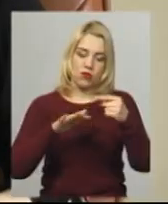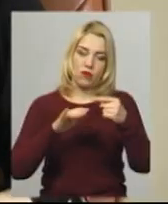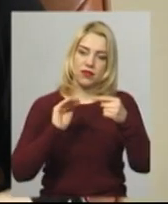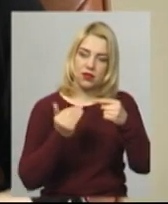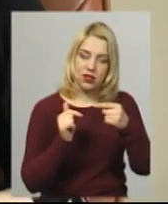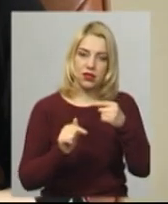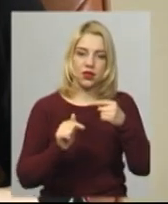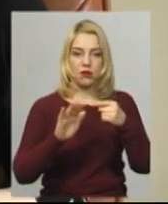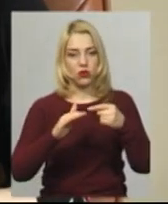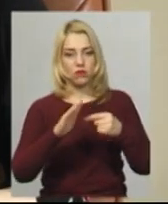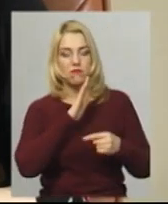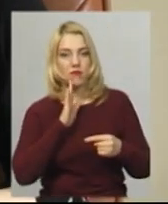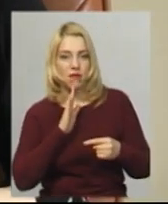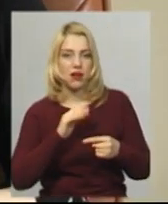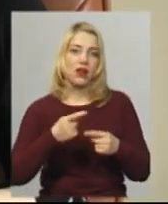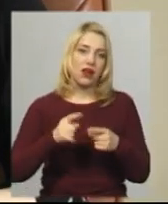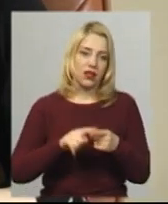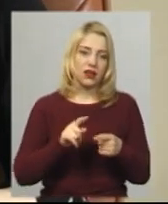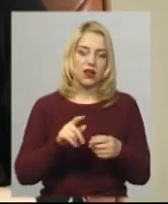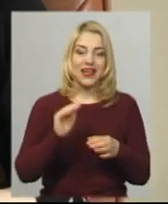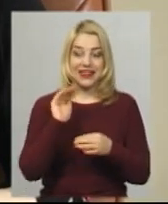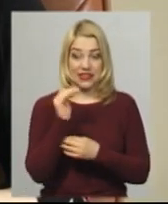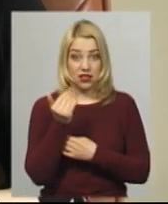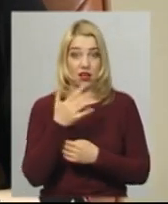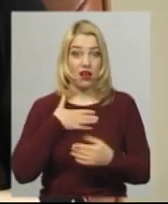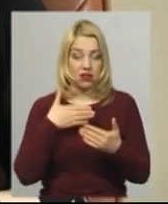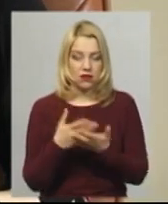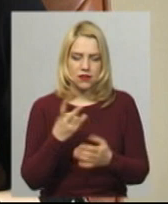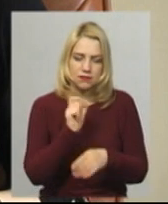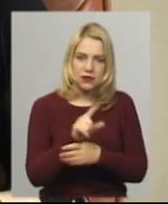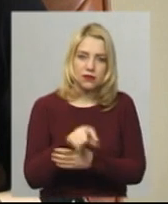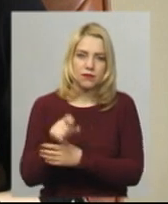дитина така активна, їй потрібно багато задач ставити. Тоді вона не буде